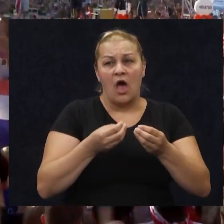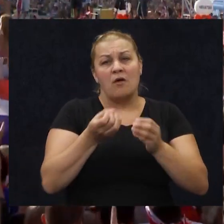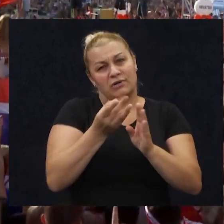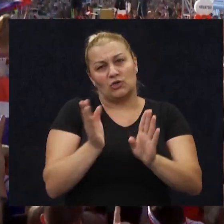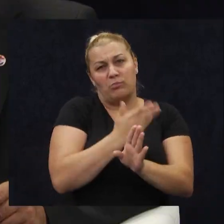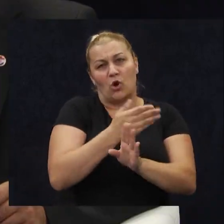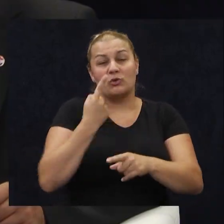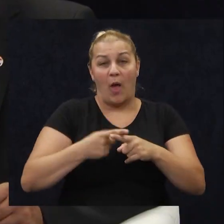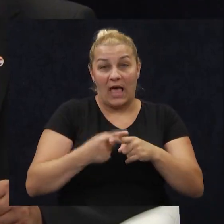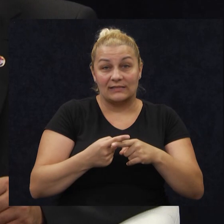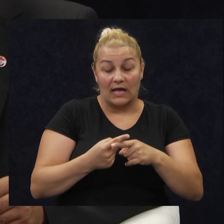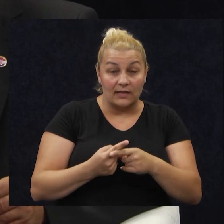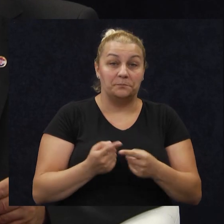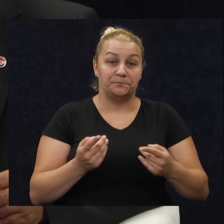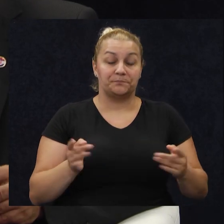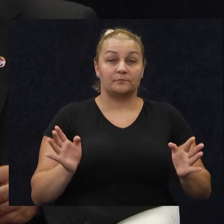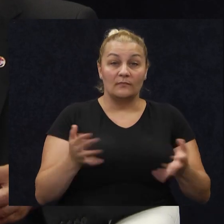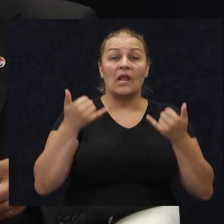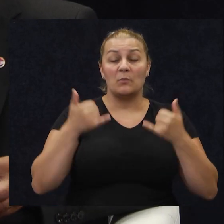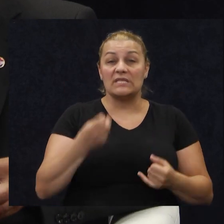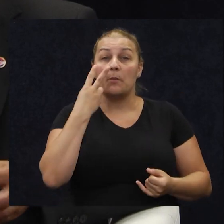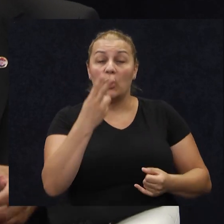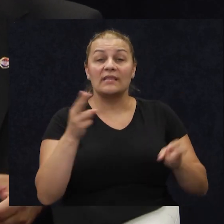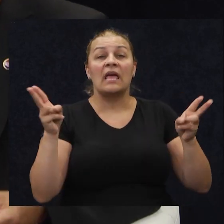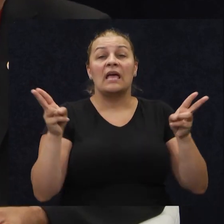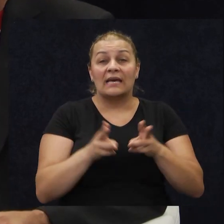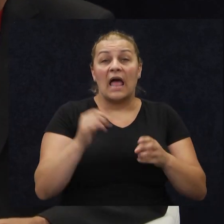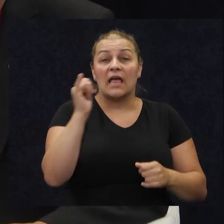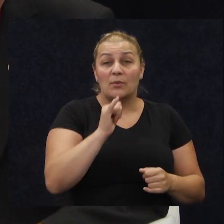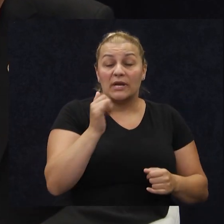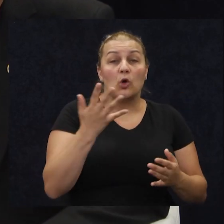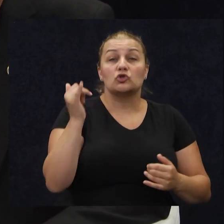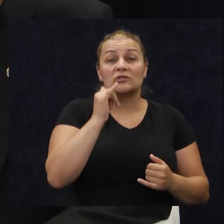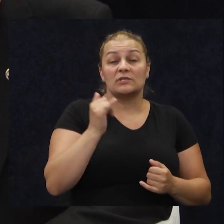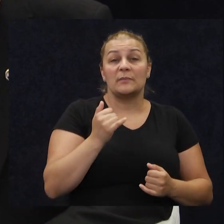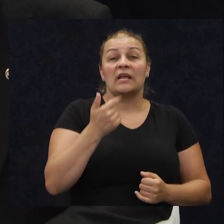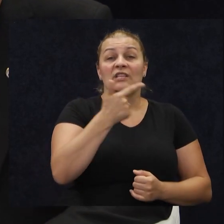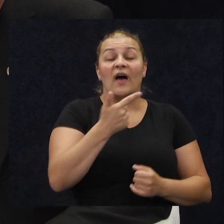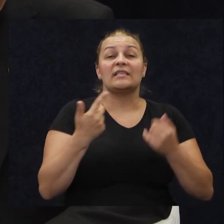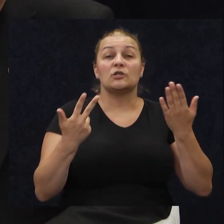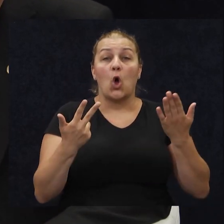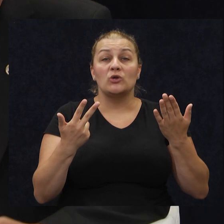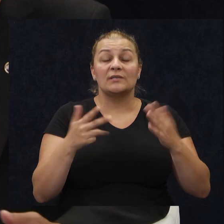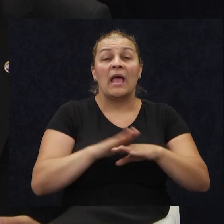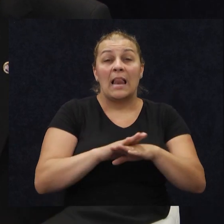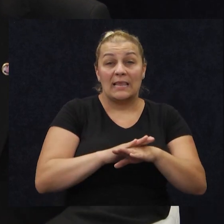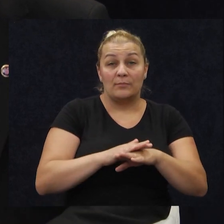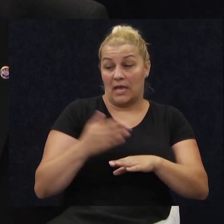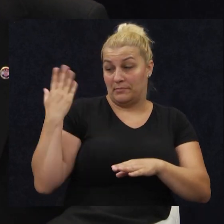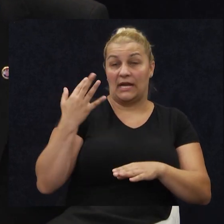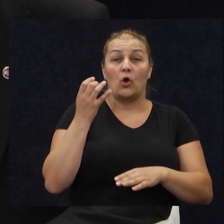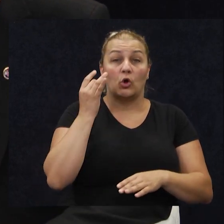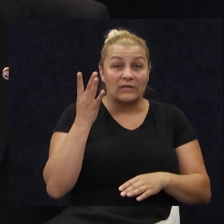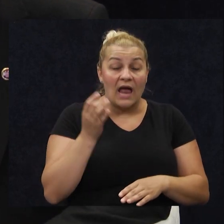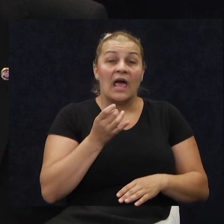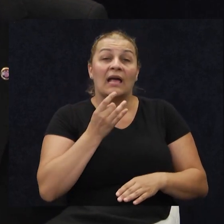pola sata. Ajmo sad, dragice Ivo, pogledati kratak prilog, što smo ga snimili 28. lipnja ove godine, prije nekoliko dana